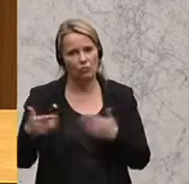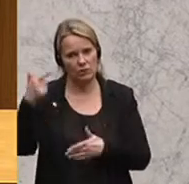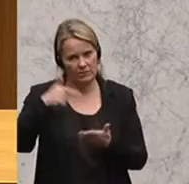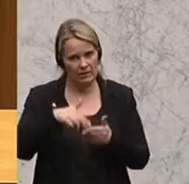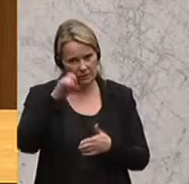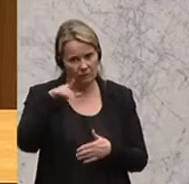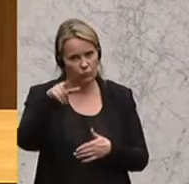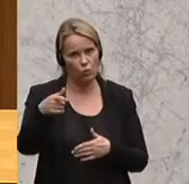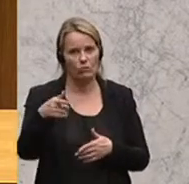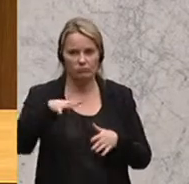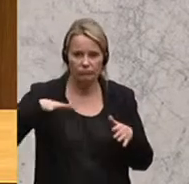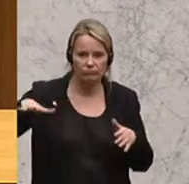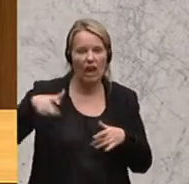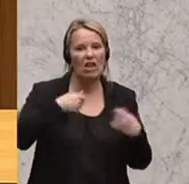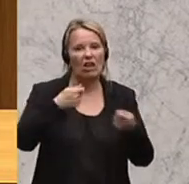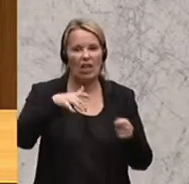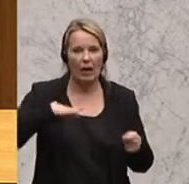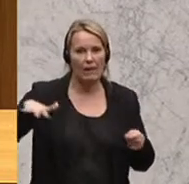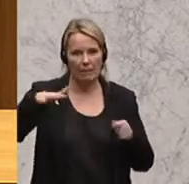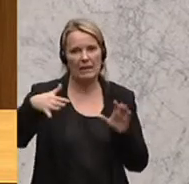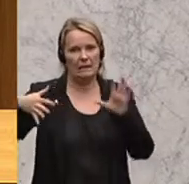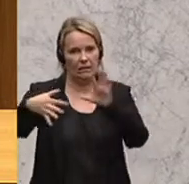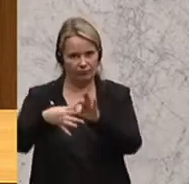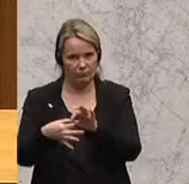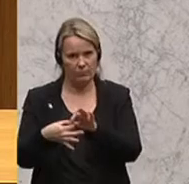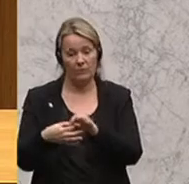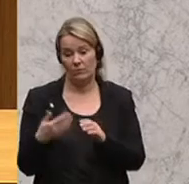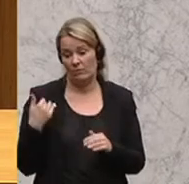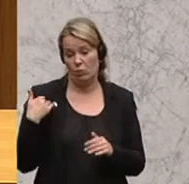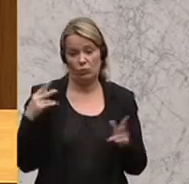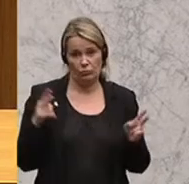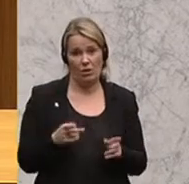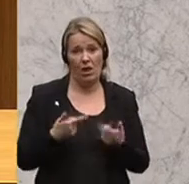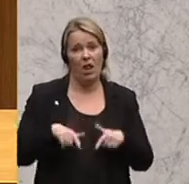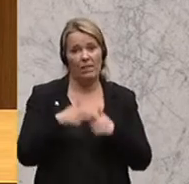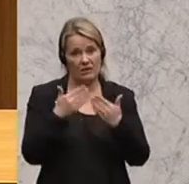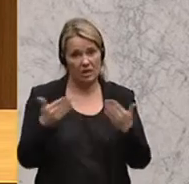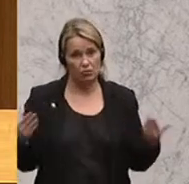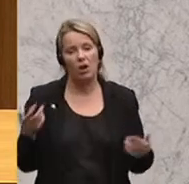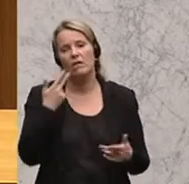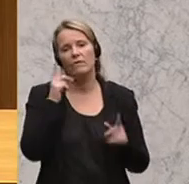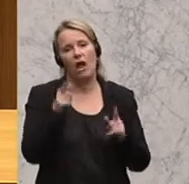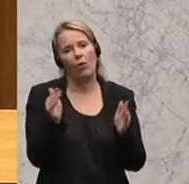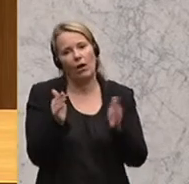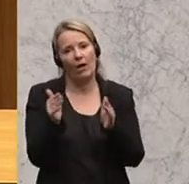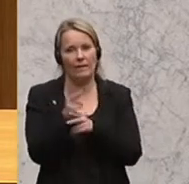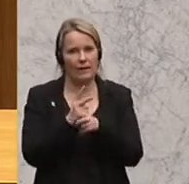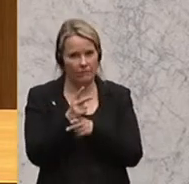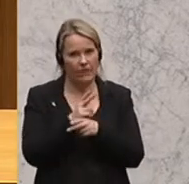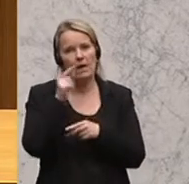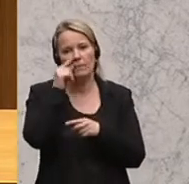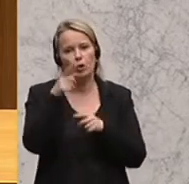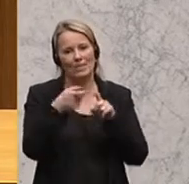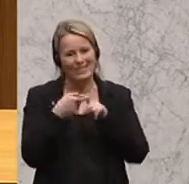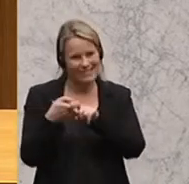schließen dort das Gewerbegebiet und haben vor kurzem entschieden, im Rahmen der Landesaustellung wollen wir auch ein kleines Café betreiben. Das heißt, diese